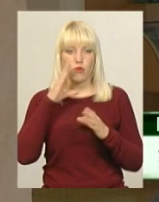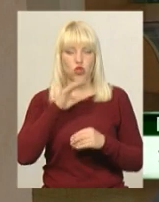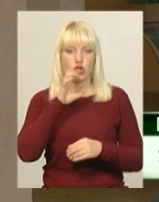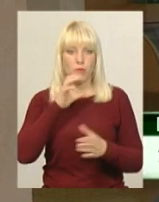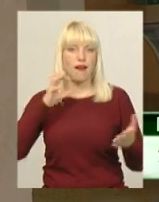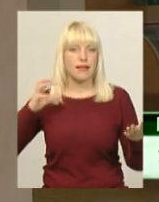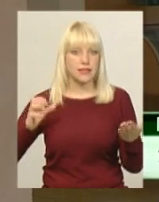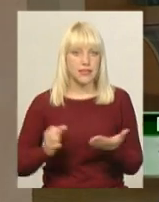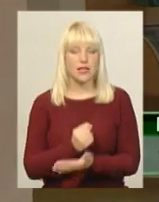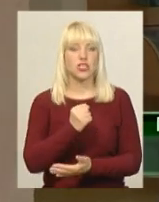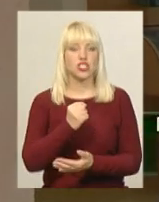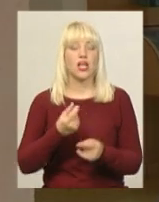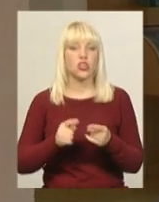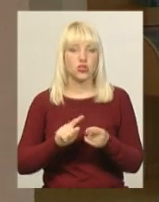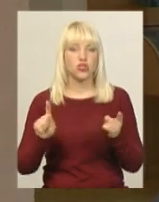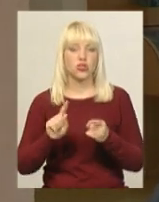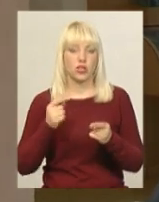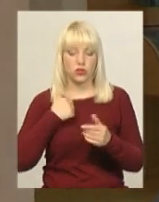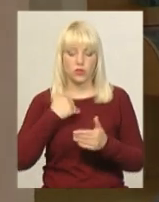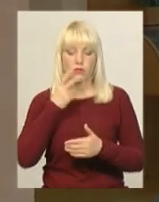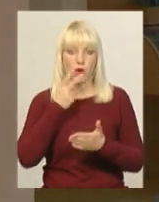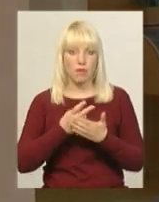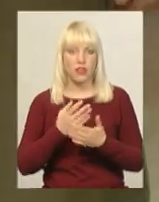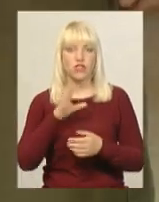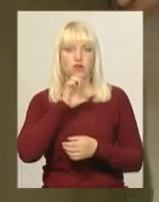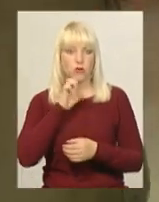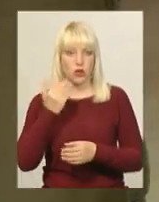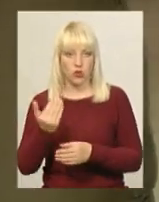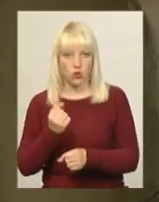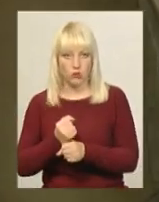Тобто, те, що я хотів побачити в її роботі, я побачив.